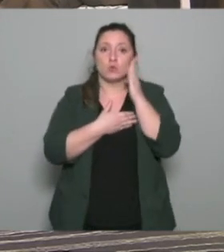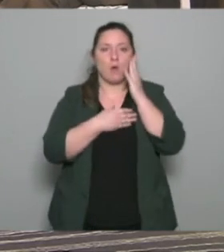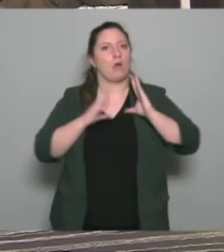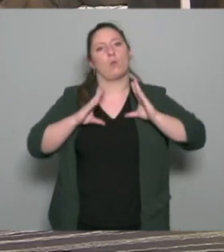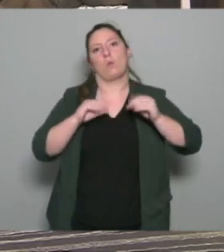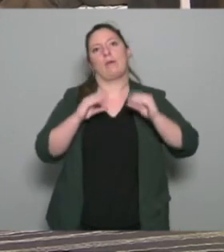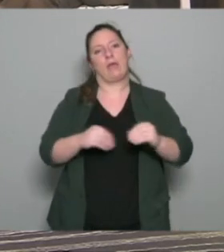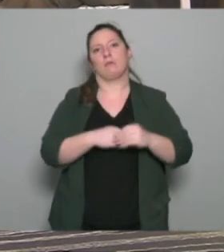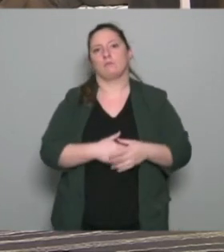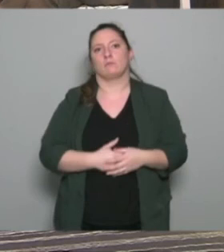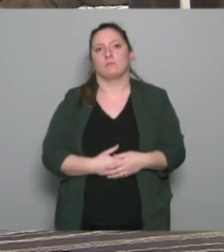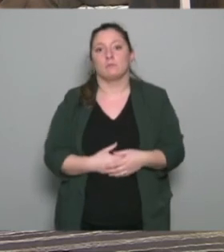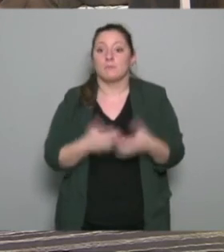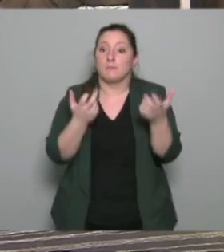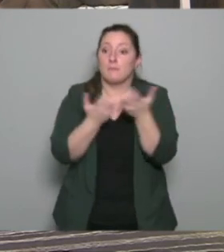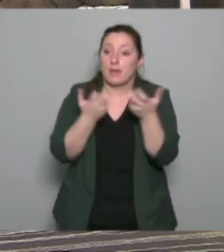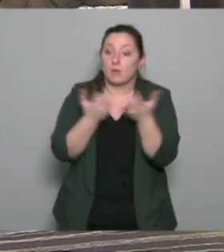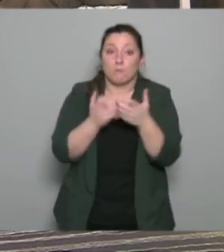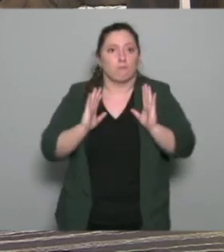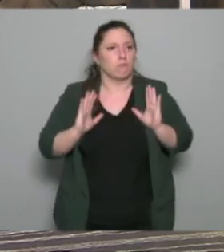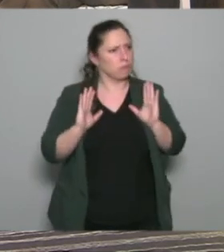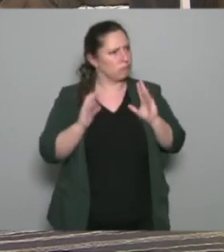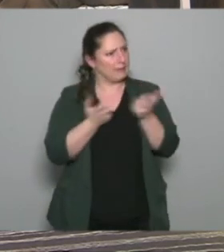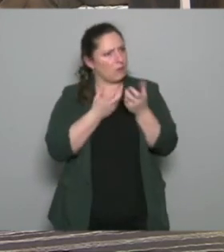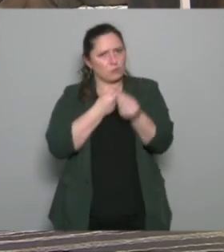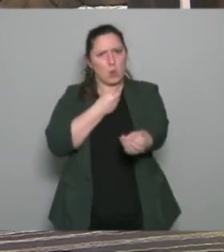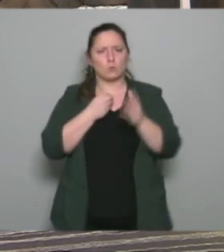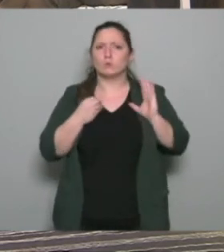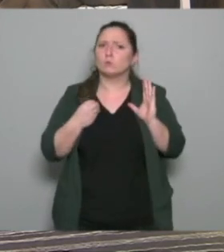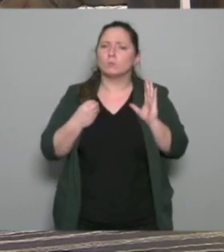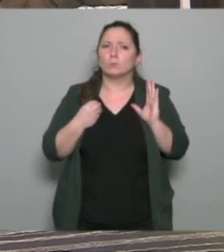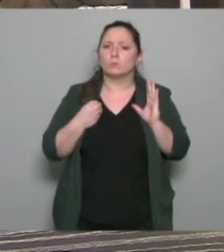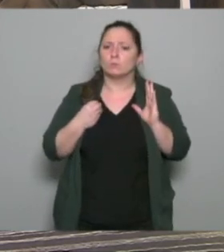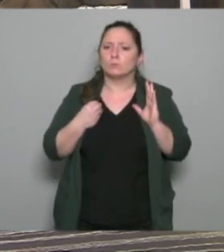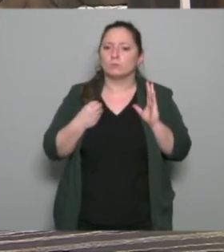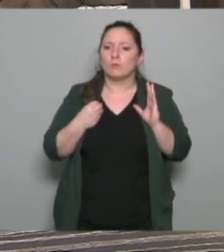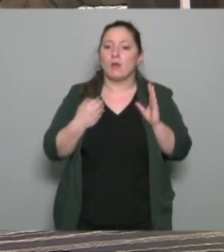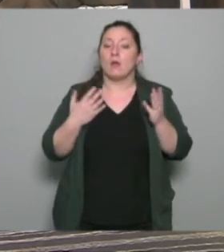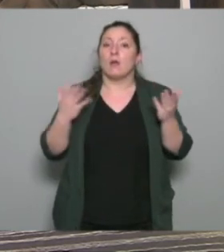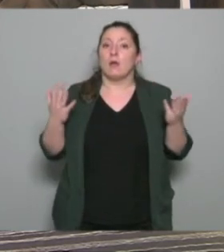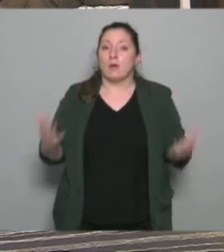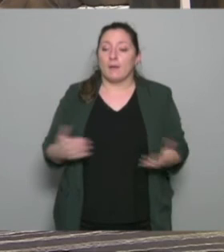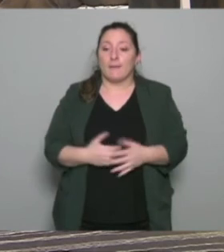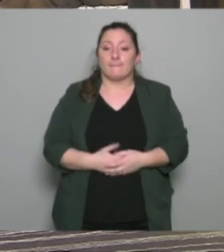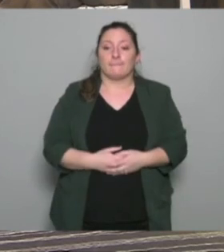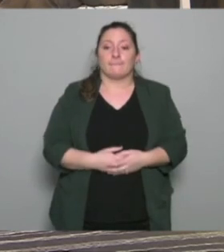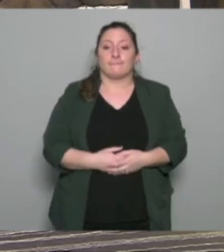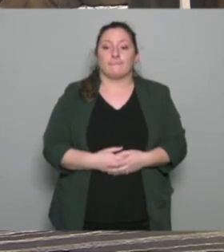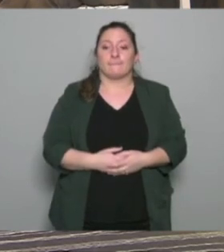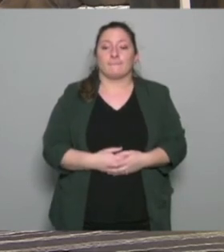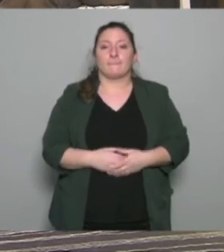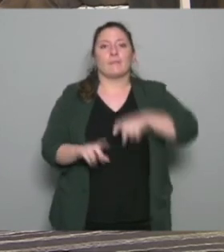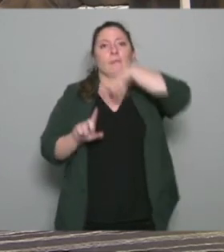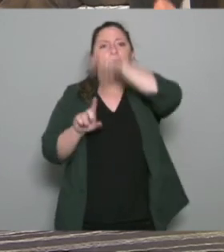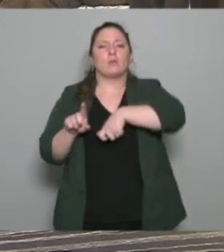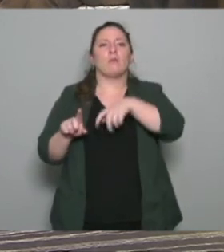je pense par exemple à titre d'exemple simplement c'est ma toute petite contribution à ce que la représentante